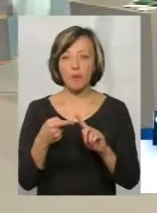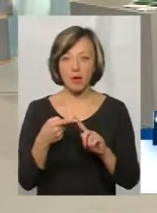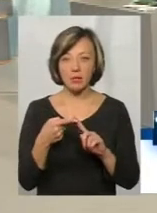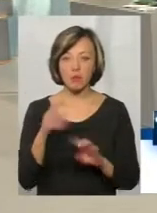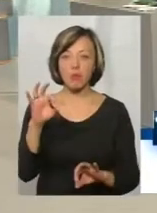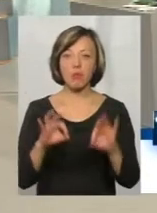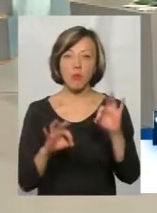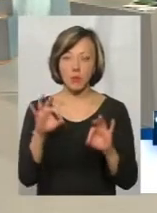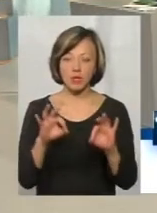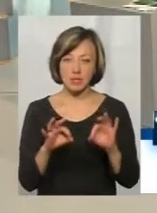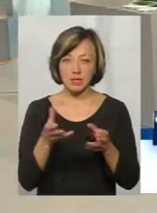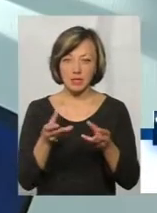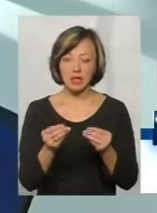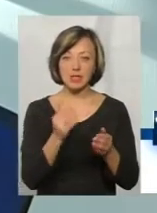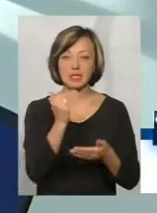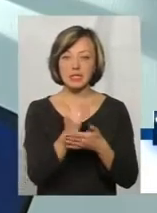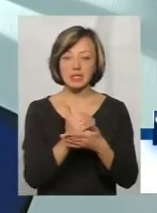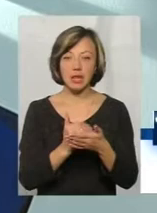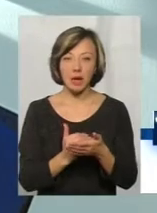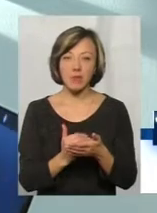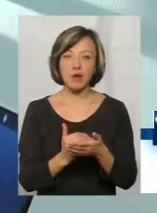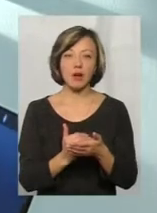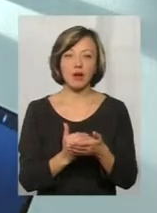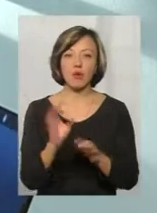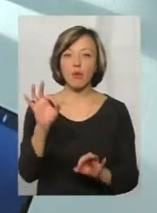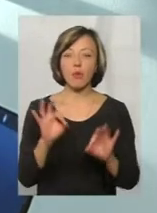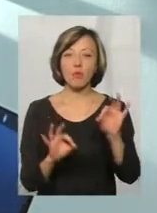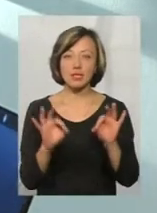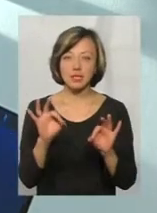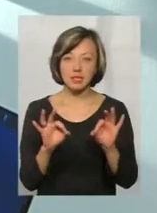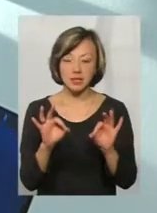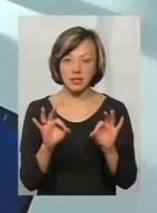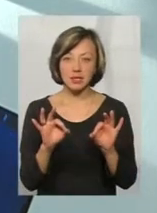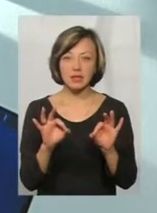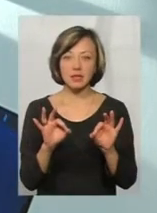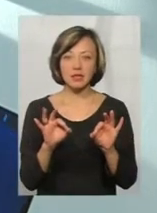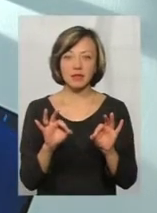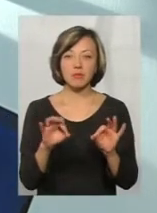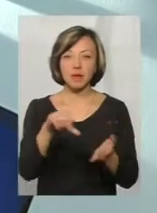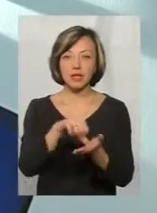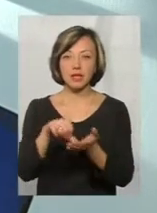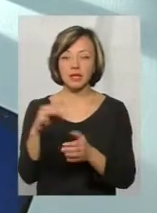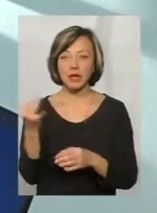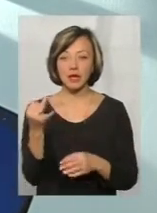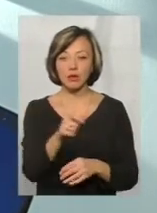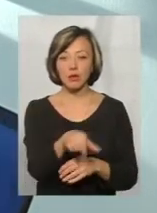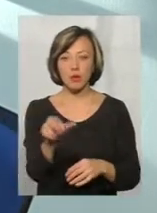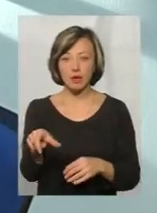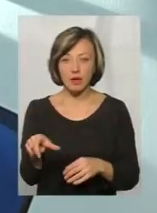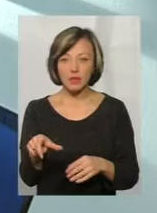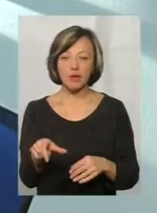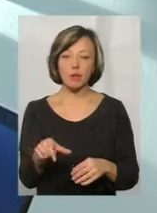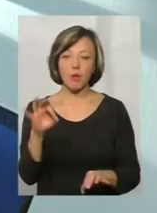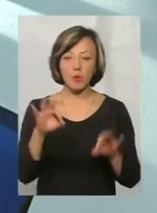пропорційна. Пропорційна система, яка приводить пропорційні представників інтересів громадян пропорційно тим